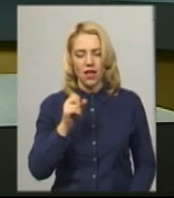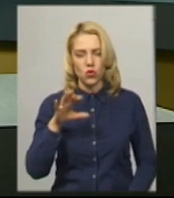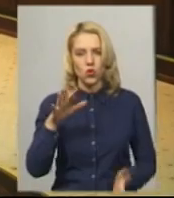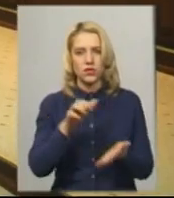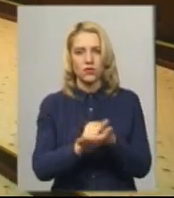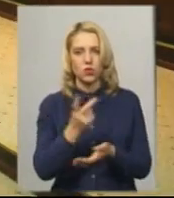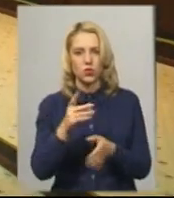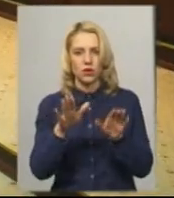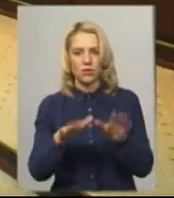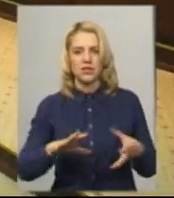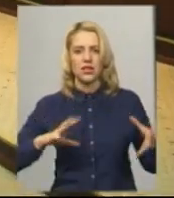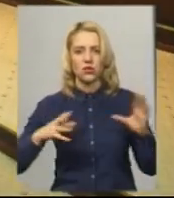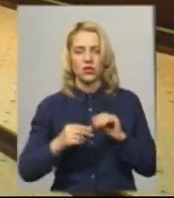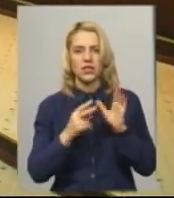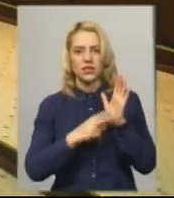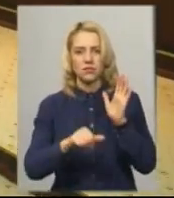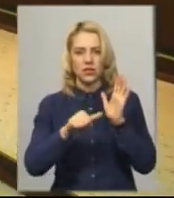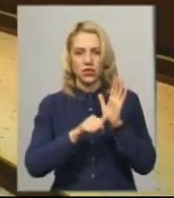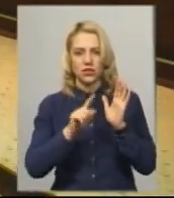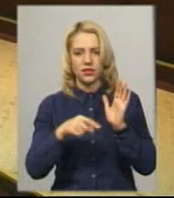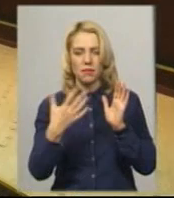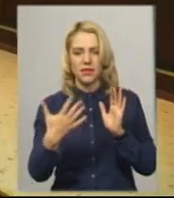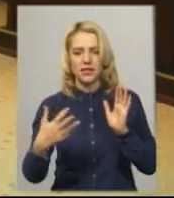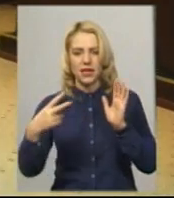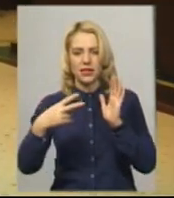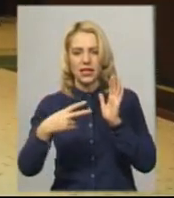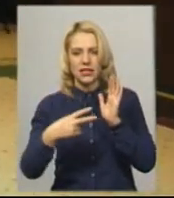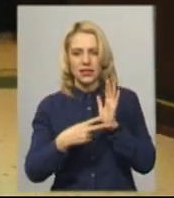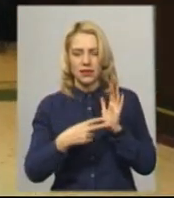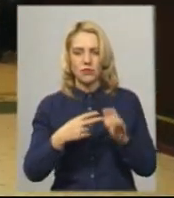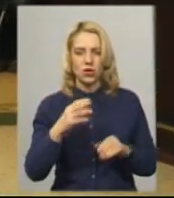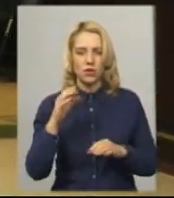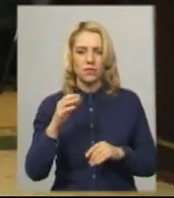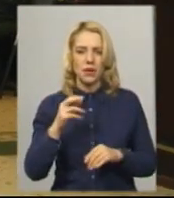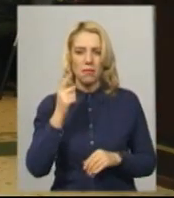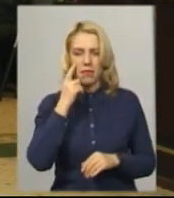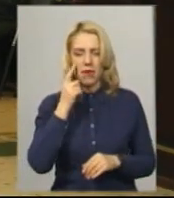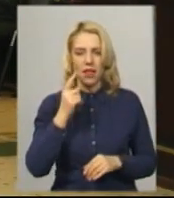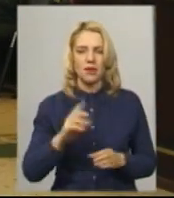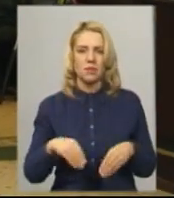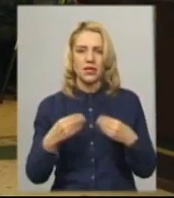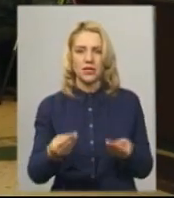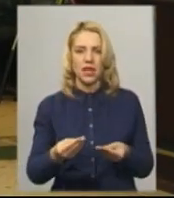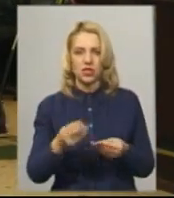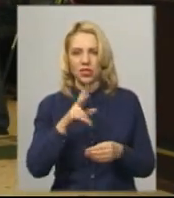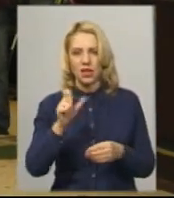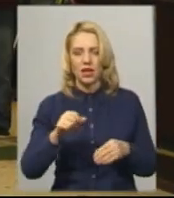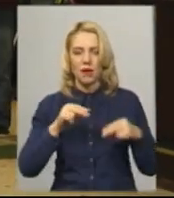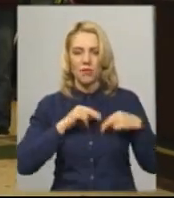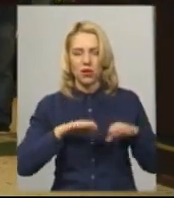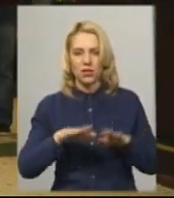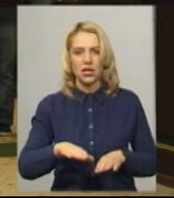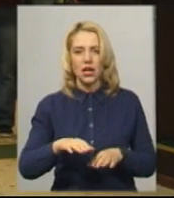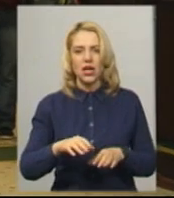рейтингу з результатом 76,58 балла зі 100 і призначений на вакантну посаду начальника штабу